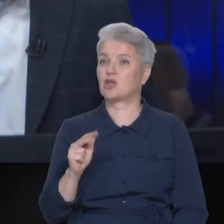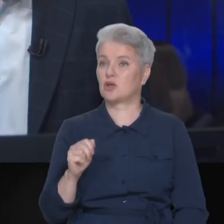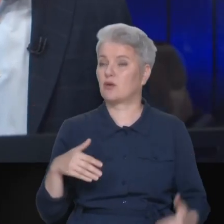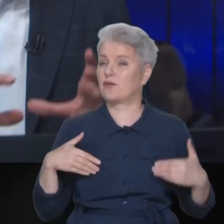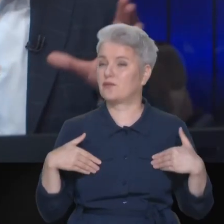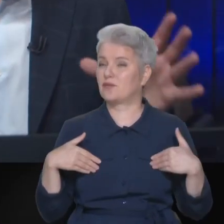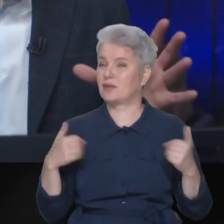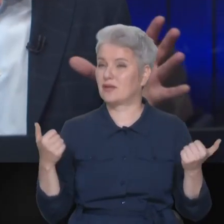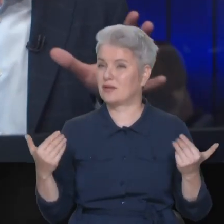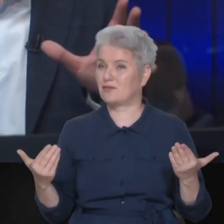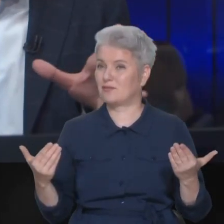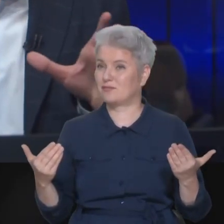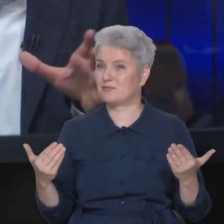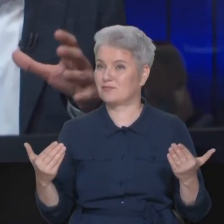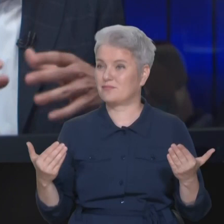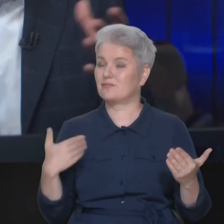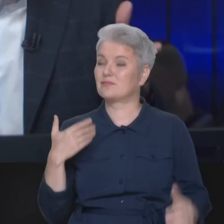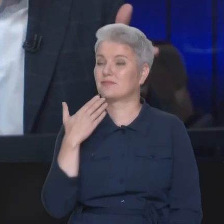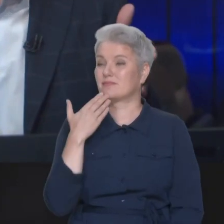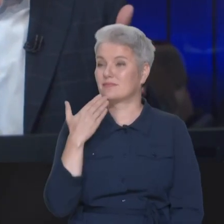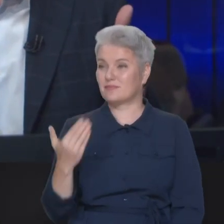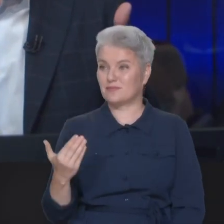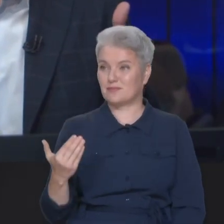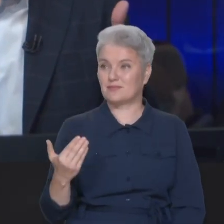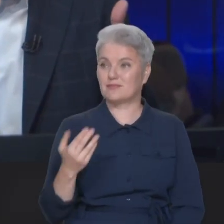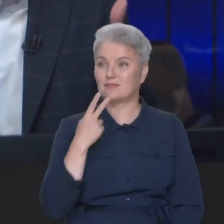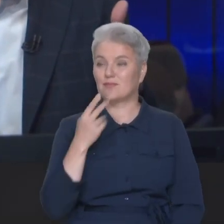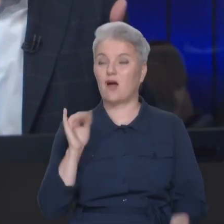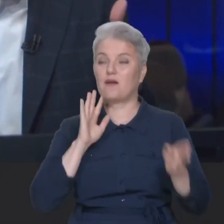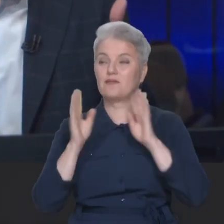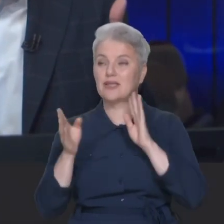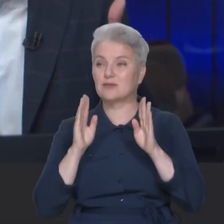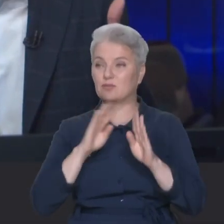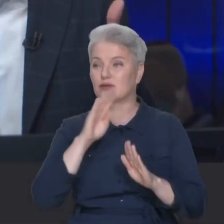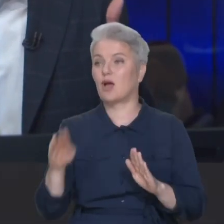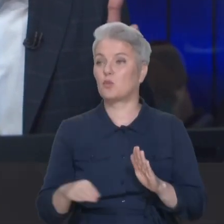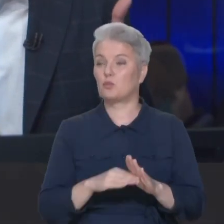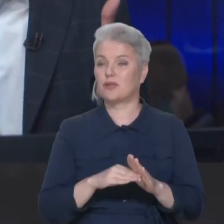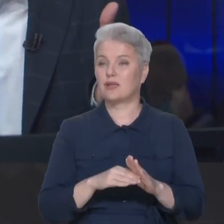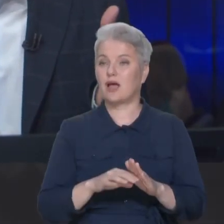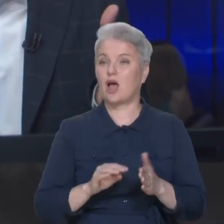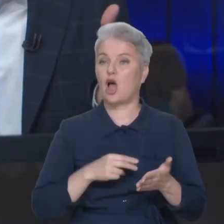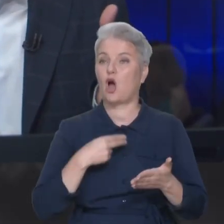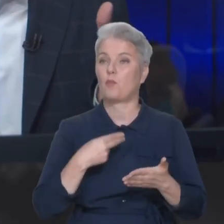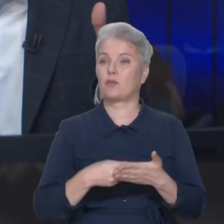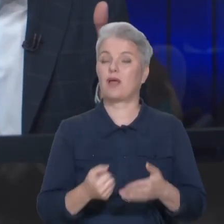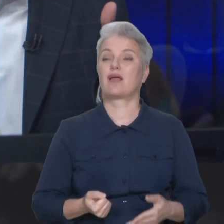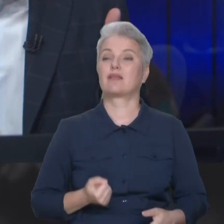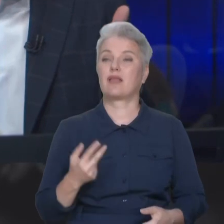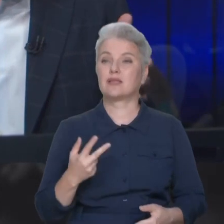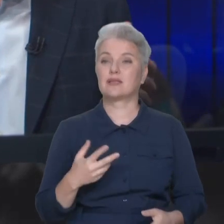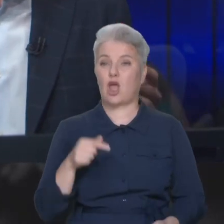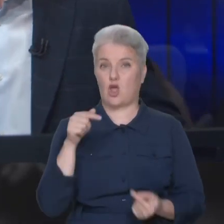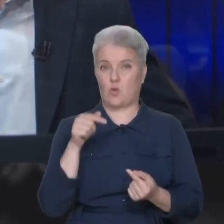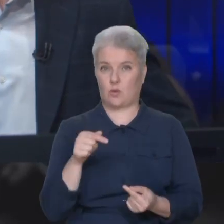Знаєте, я поставлю питання, яке я побачив у Фейсбуці під коментарем. Наскільки доцільно зараз,